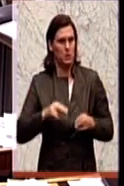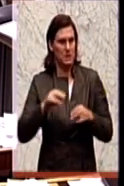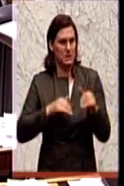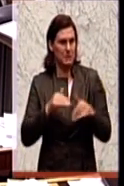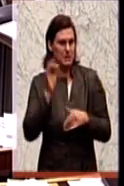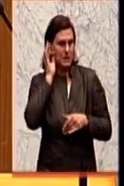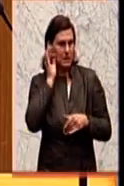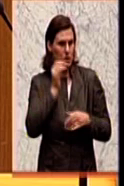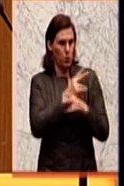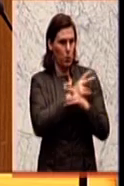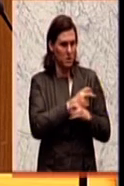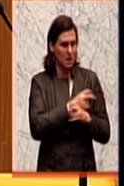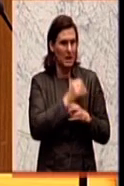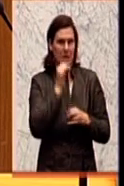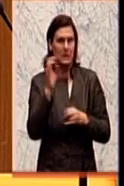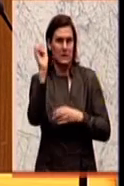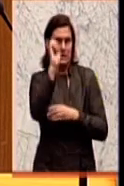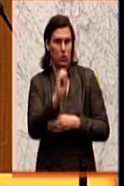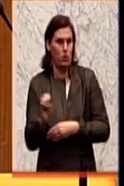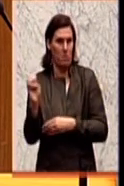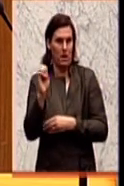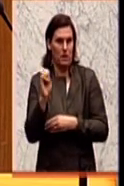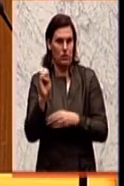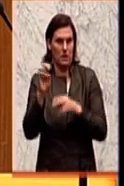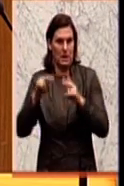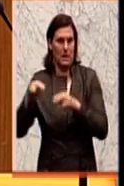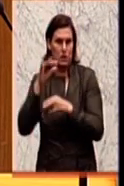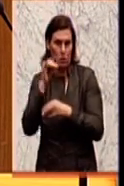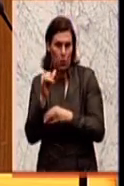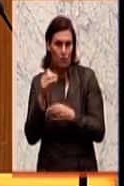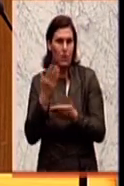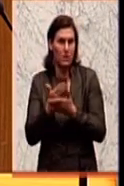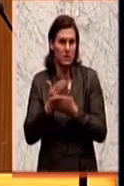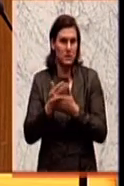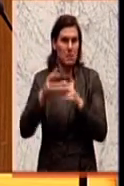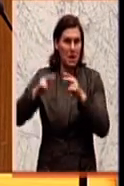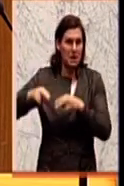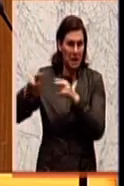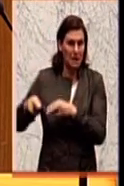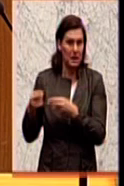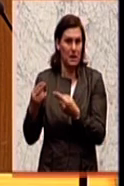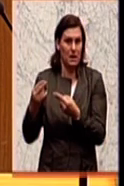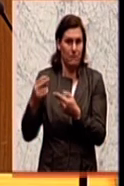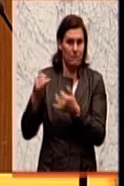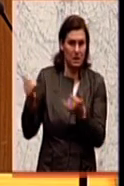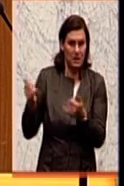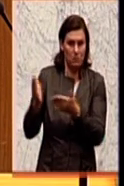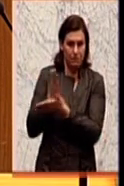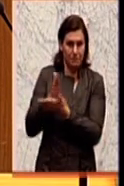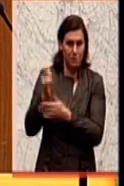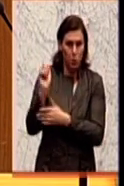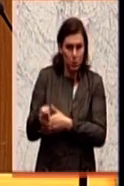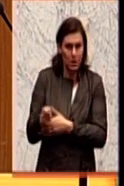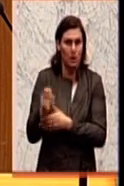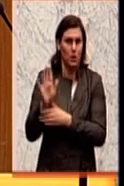Europäischen Gerichtshof und ich überlasse die rechtliche Beurteilung eines beim EuGH anhängigen Verfahrens den dort tätigen Richterinnen